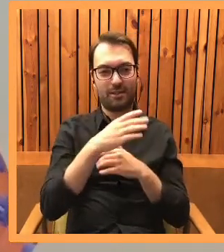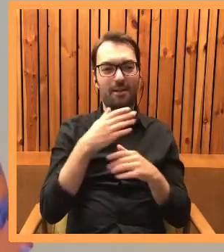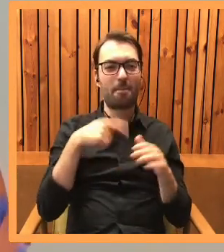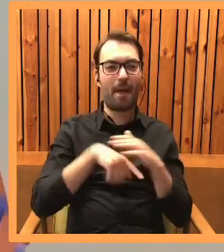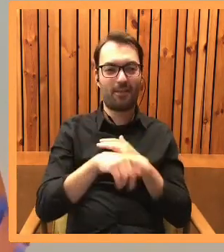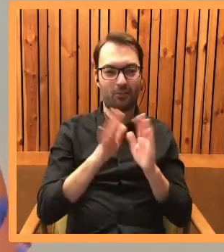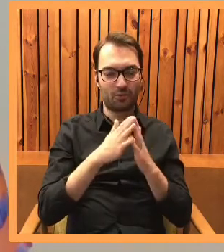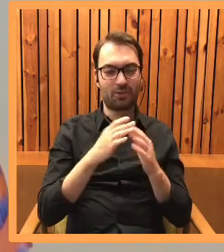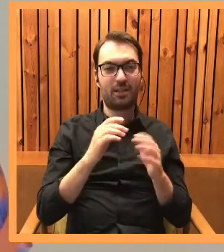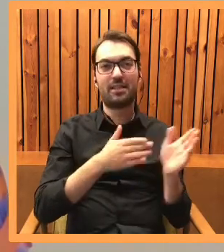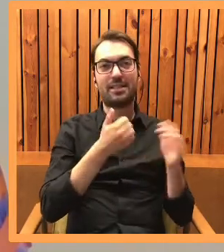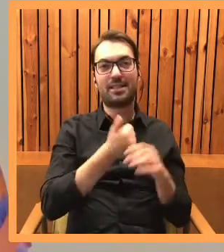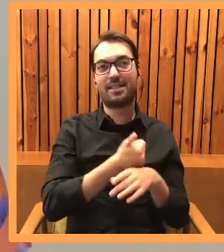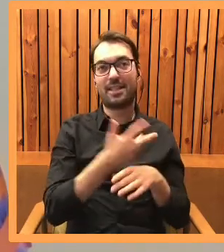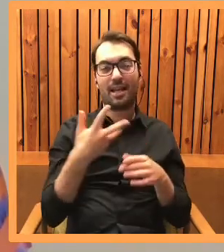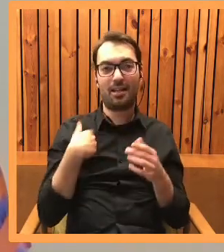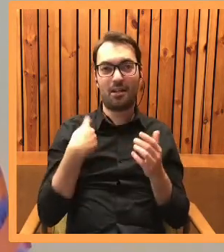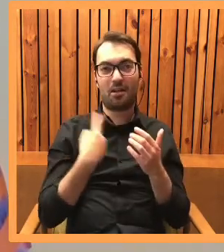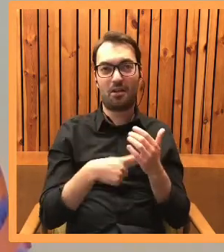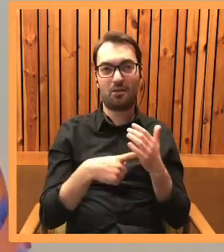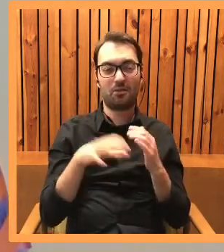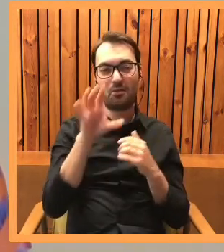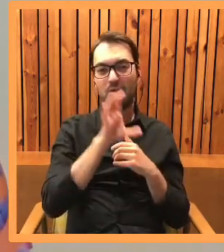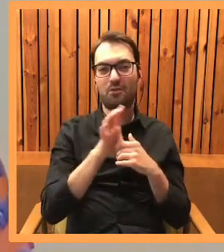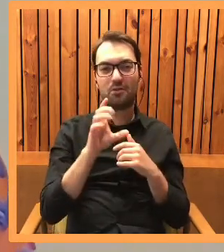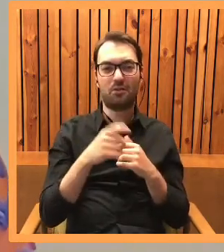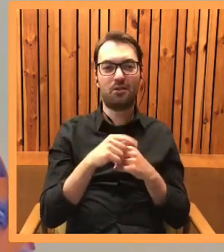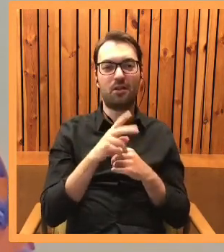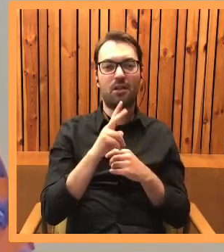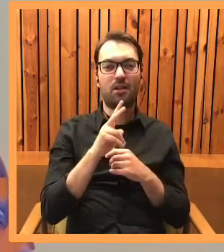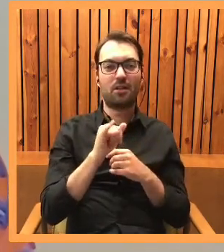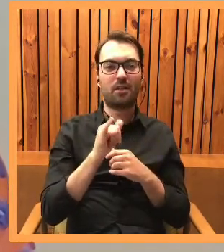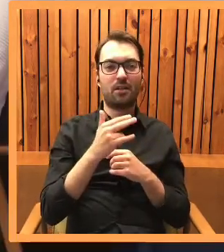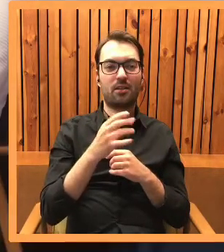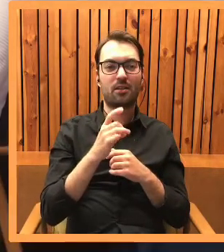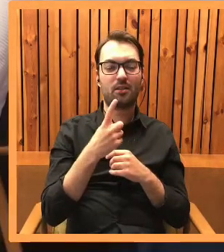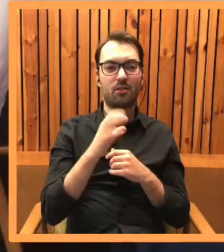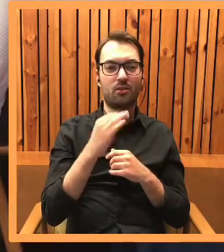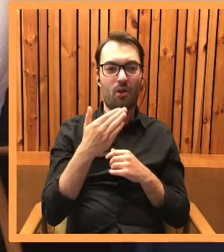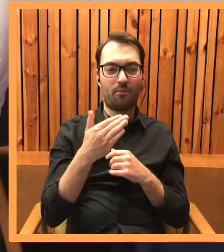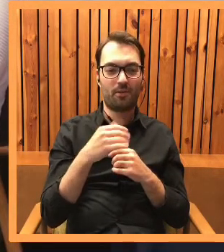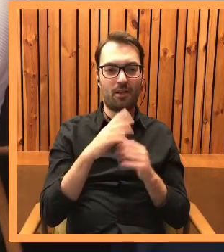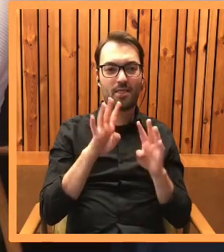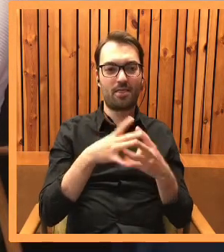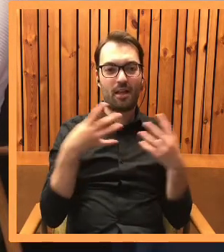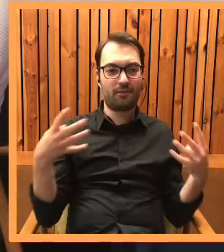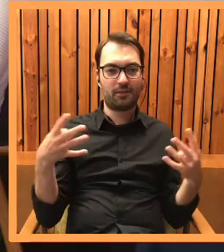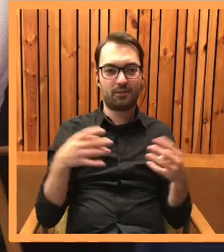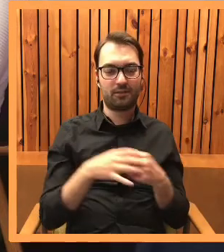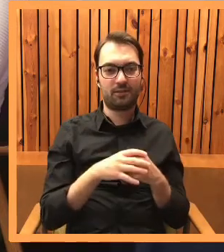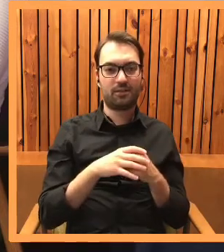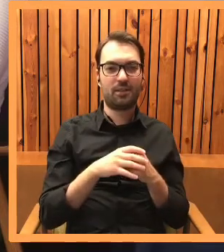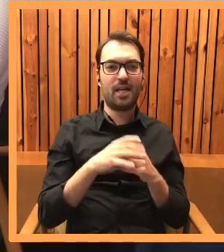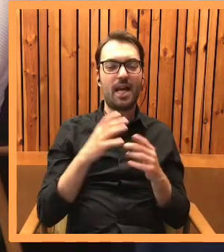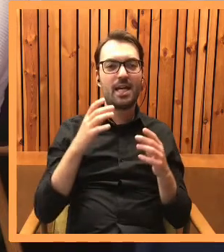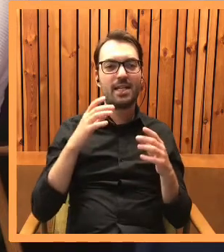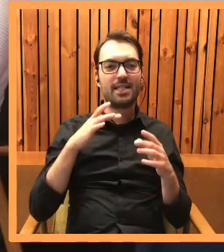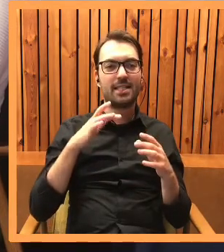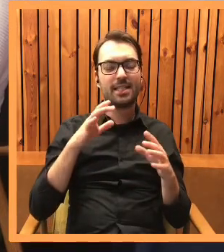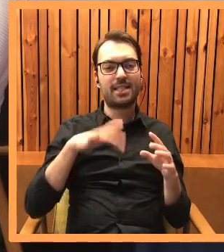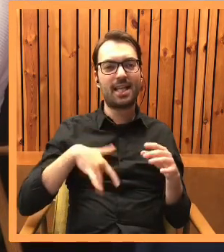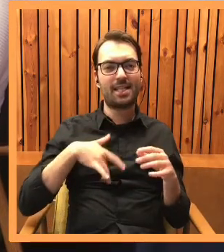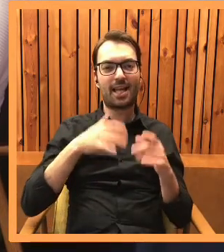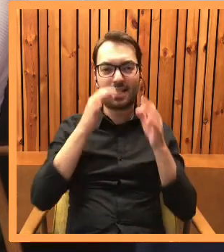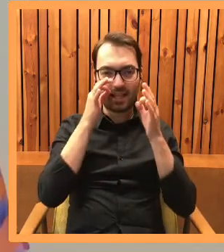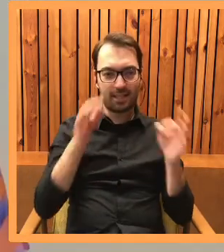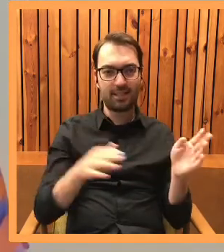A z seriali, co ostatnio oglądałam, Kingdom na Netflixie, Cesarskie Chiny i Zombie.